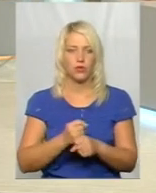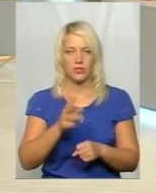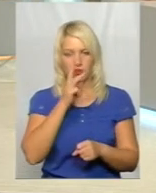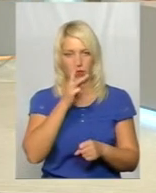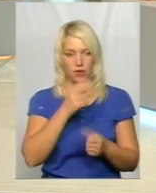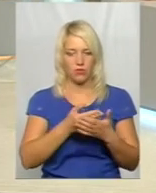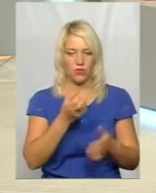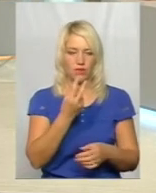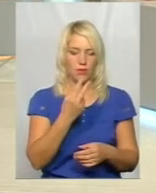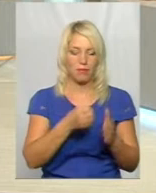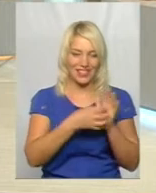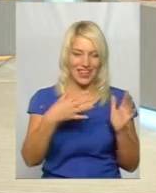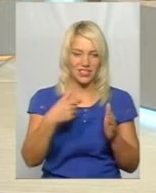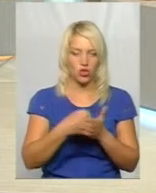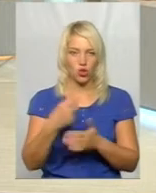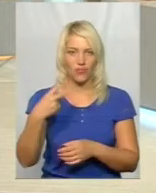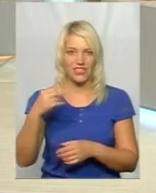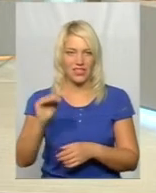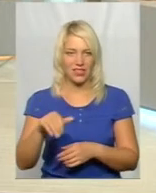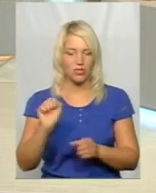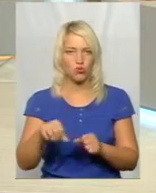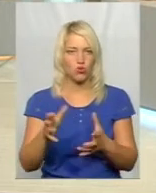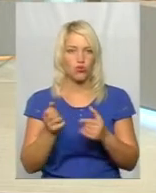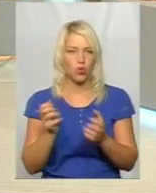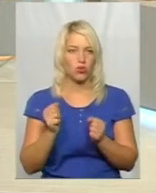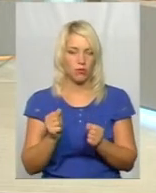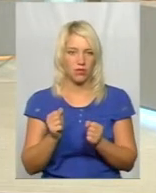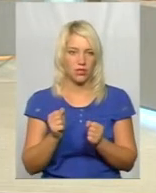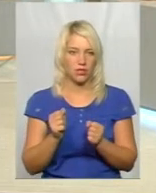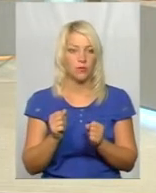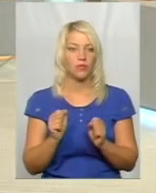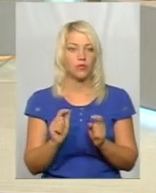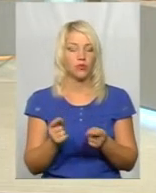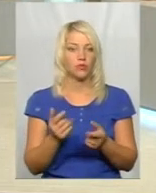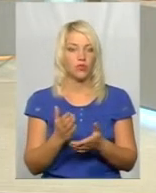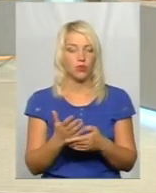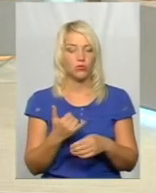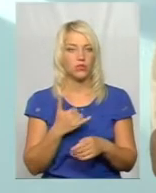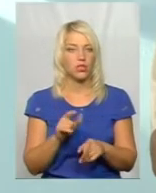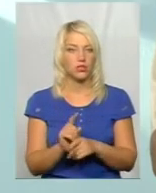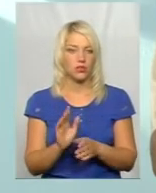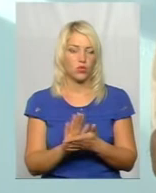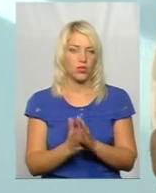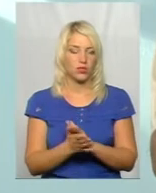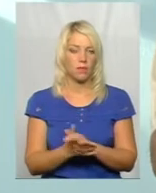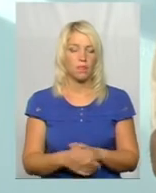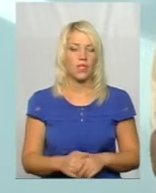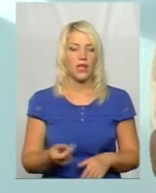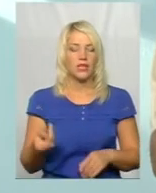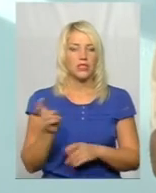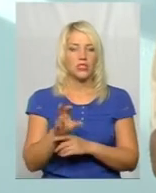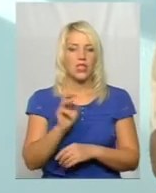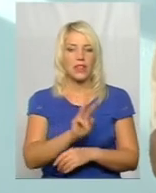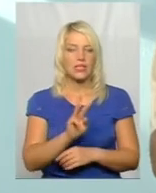15 до 20 тисяч, це випускник вже може отримати. Ну, така у нас ситуація. Зайшла на сайт вашого